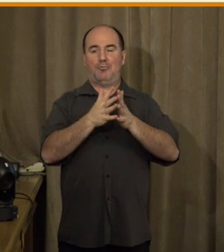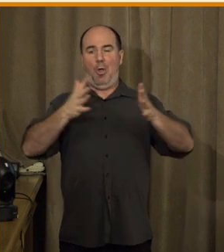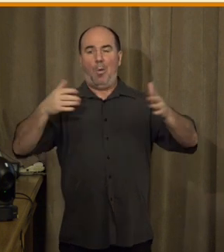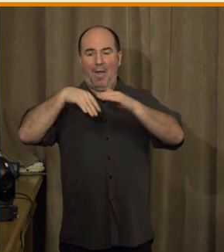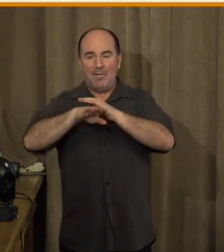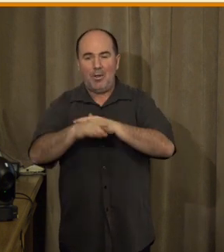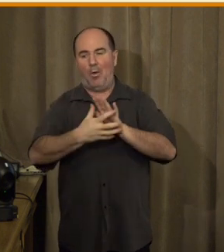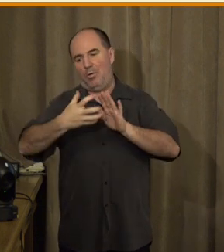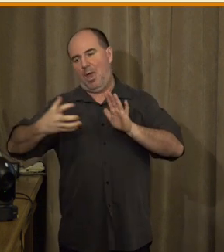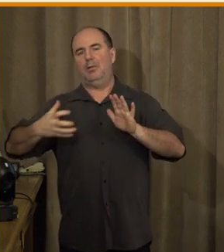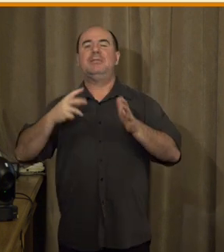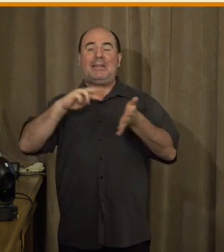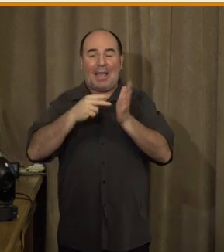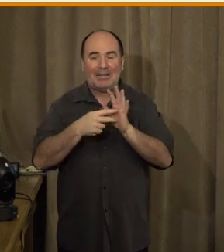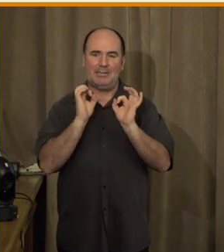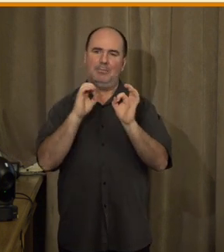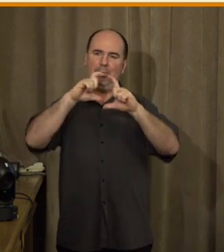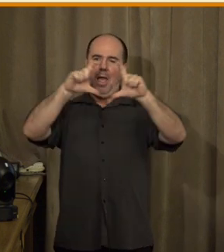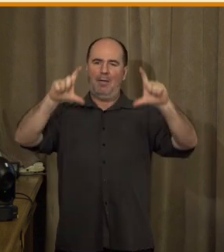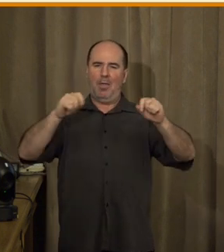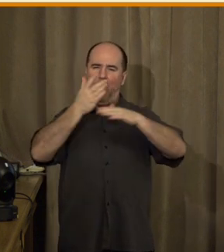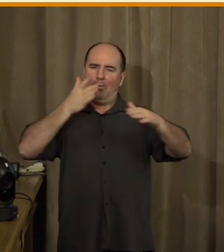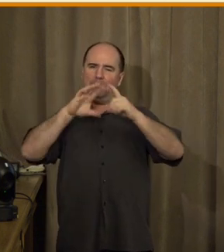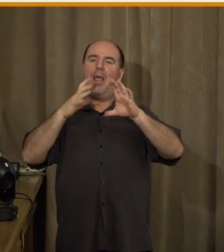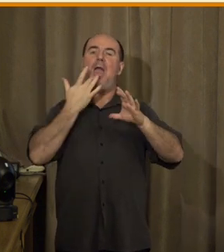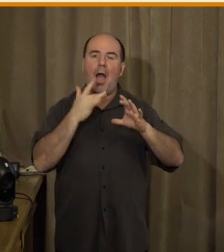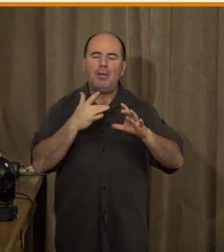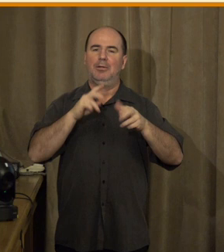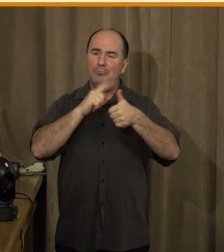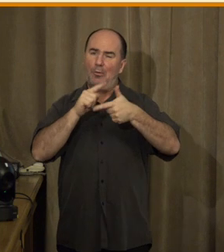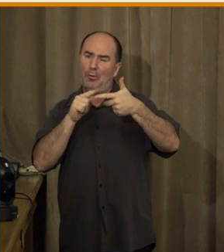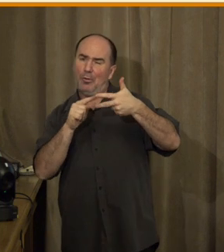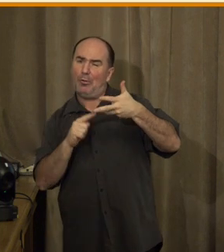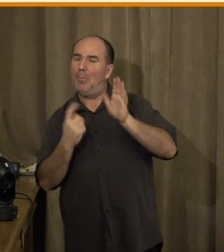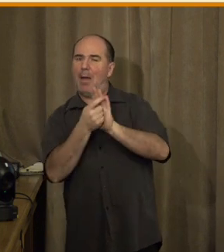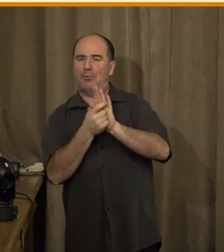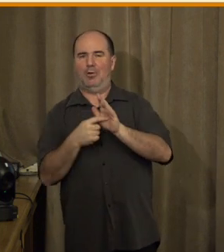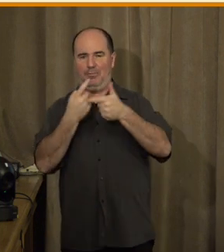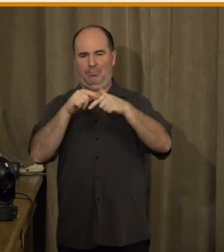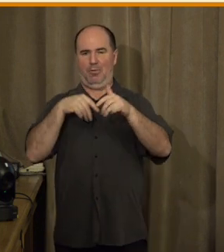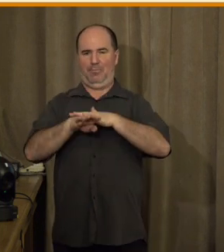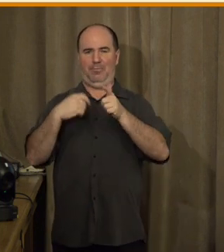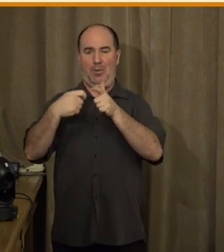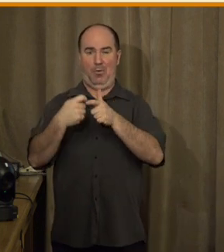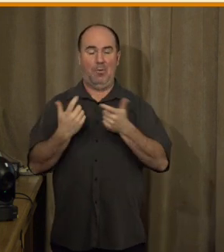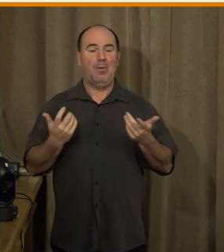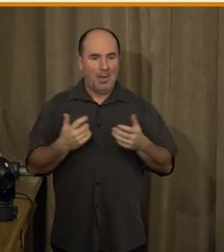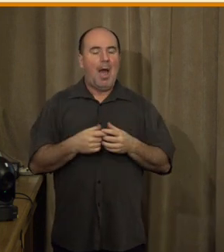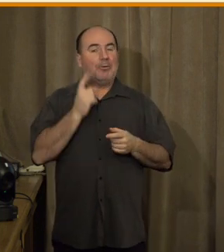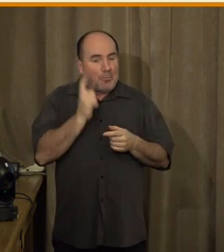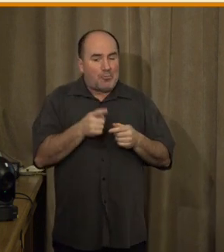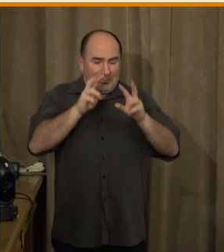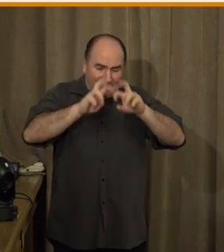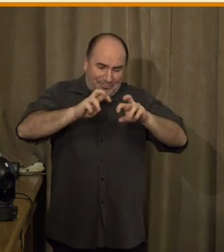být technicky zpracováno? Ale to je opravdu jenom malá dílčí část, malá dílčí věc, která je potřeba, aby rozpracována byla.